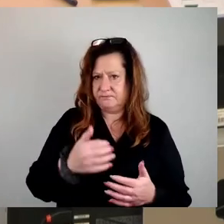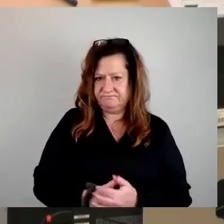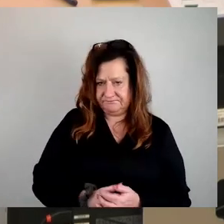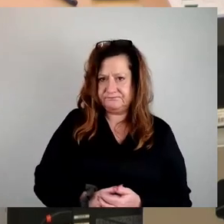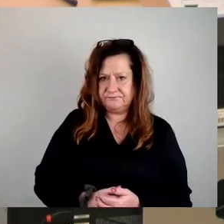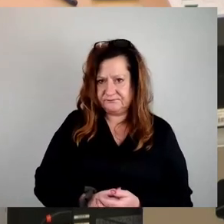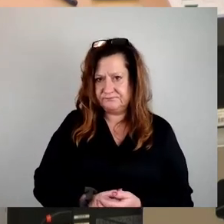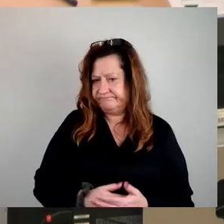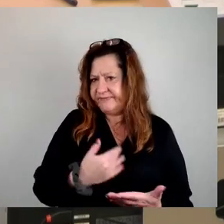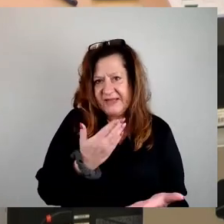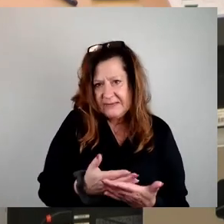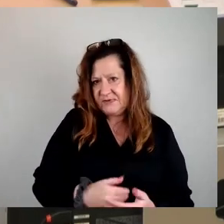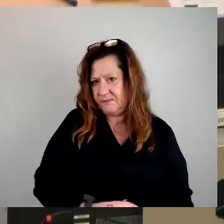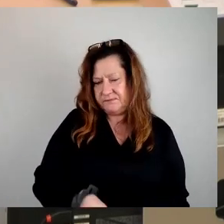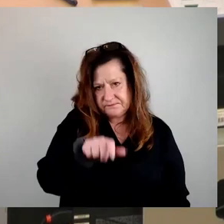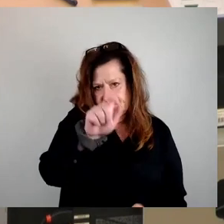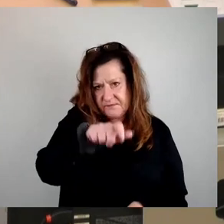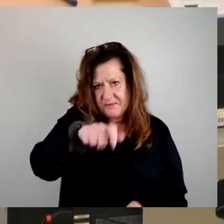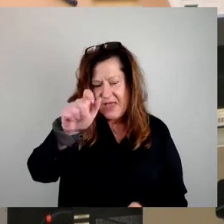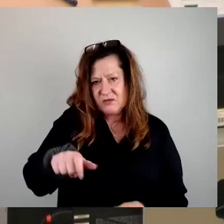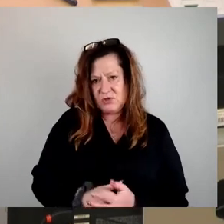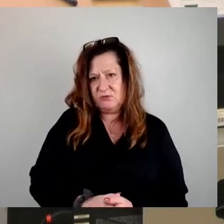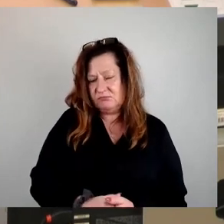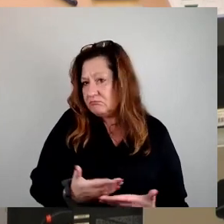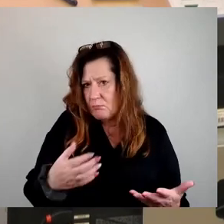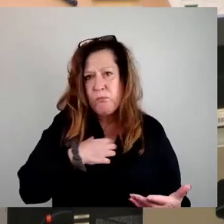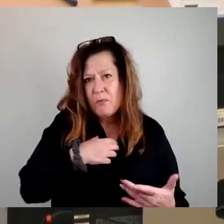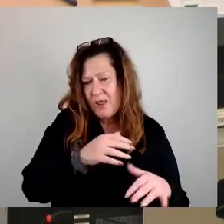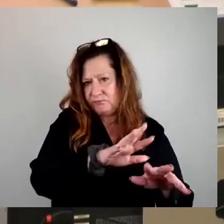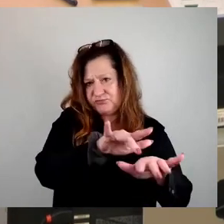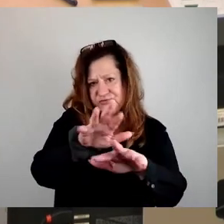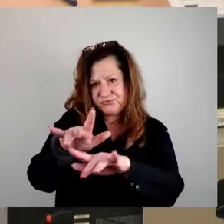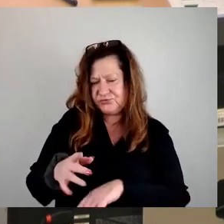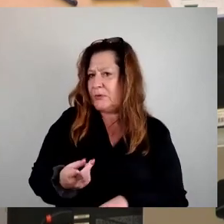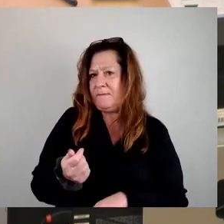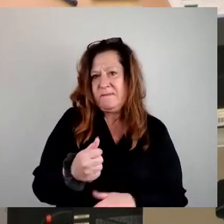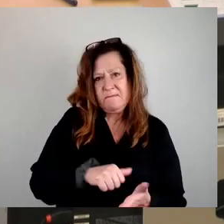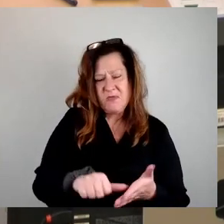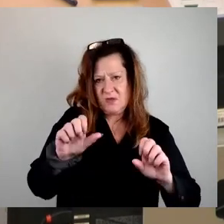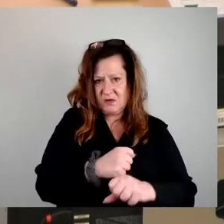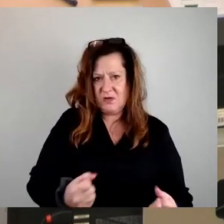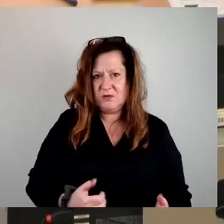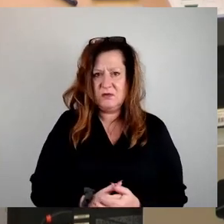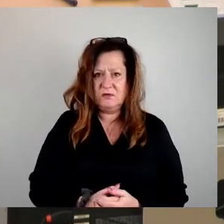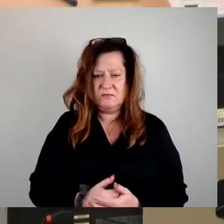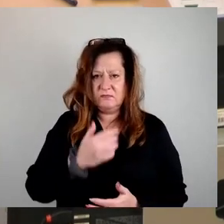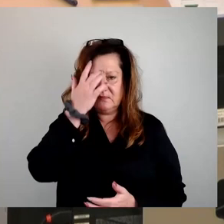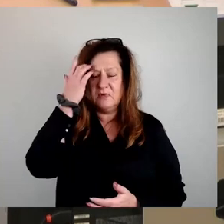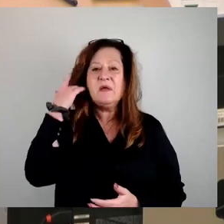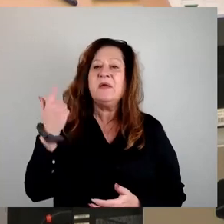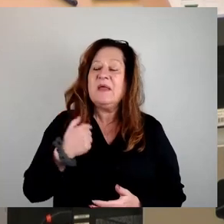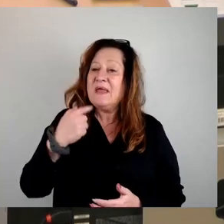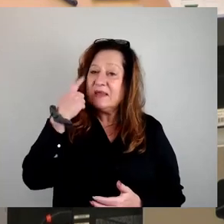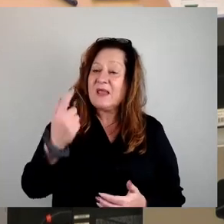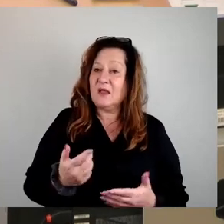Menschen, die Probleme haben, Mieten zu bezahlen. Und ich bin ganz sicher, dass es viel weniger Leute